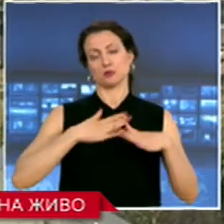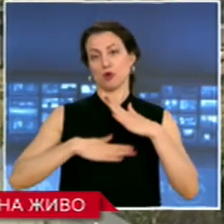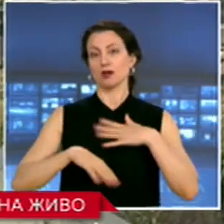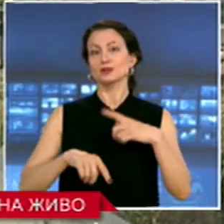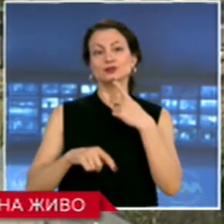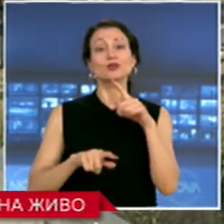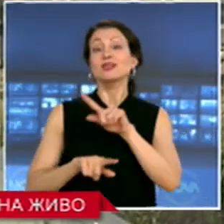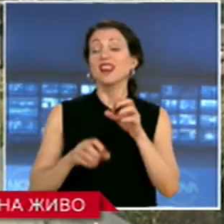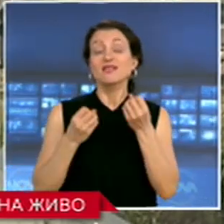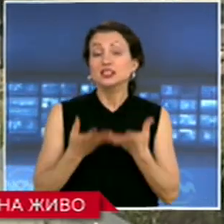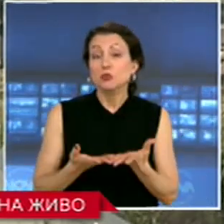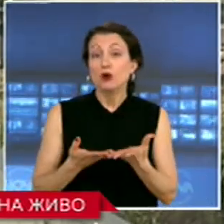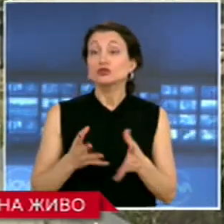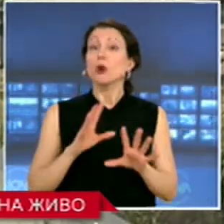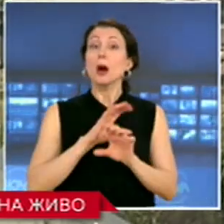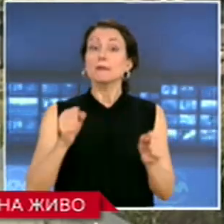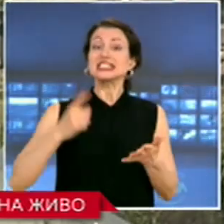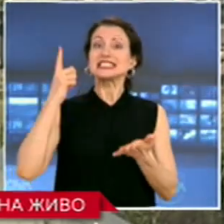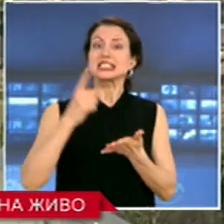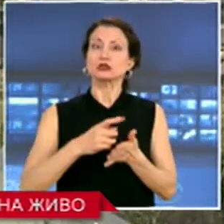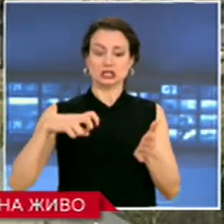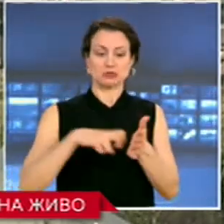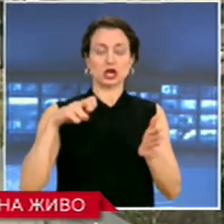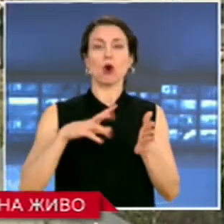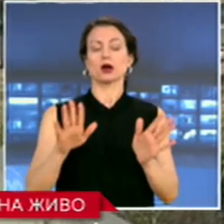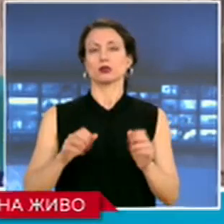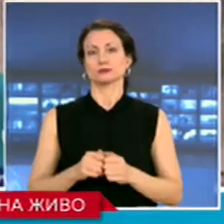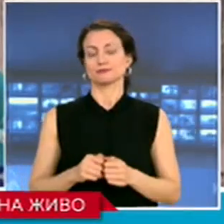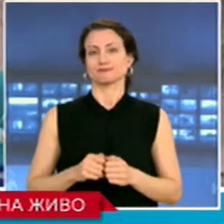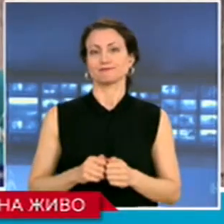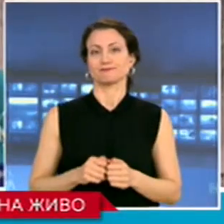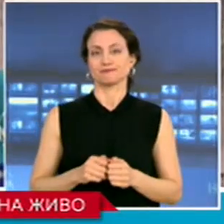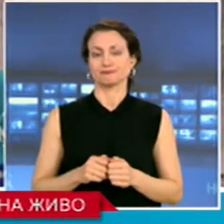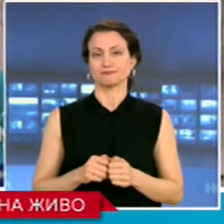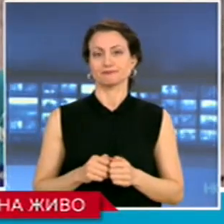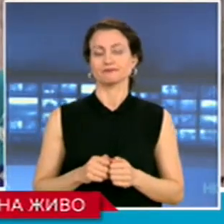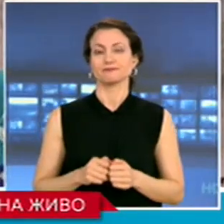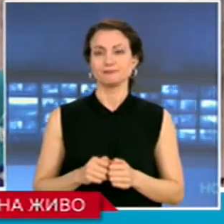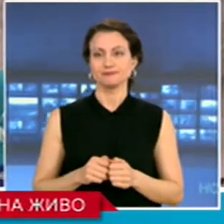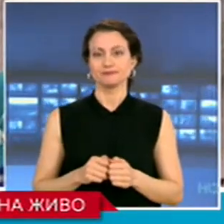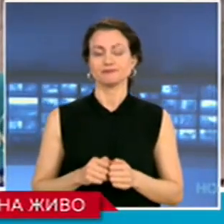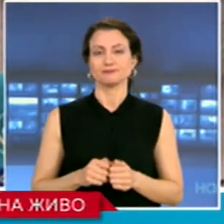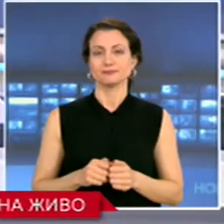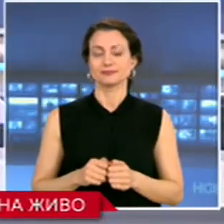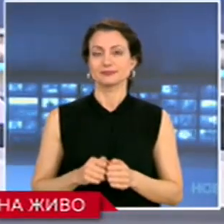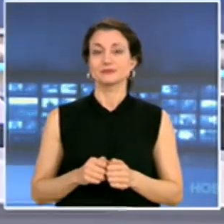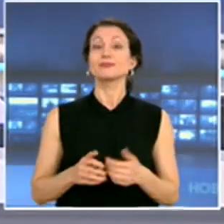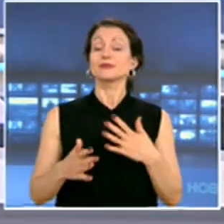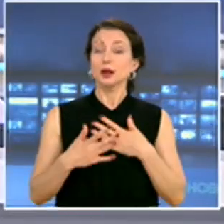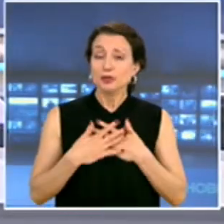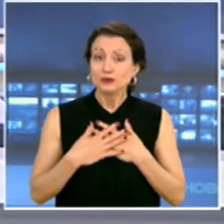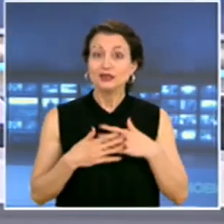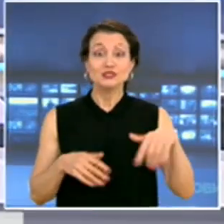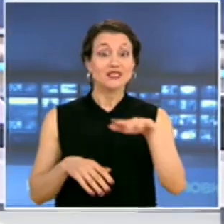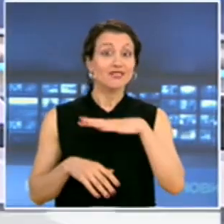на хората да пътуват без задължителния QR-код. Антон Чевдаров, пряко от кулата, благодарим. И на вас благодарим, че